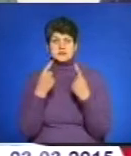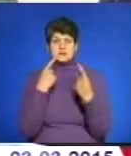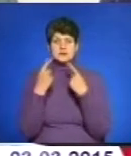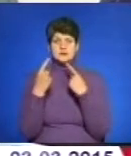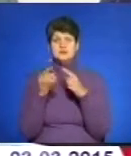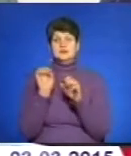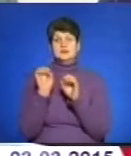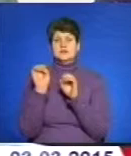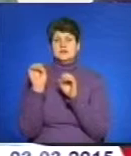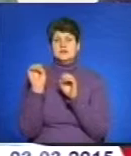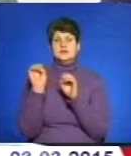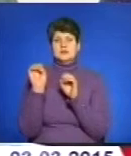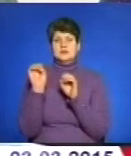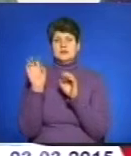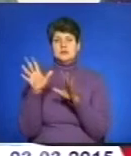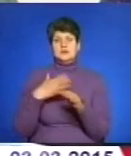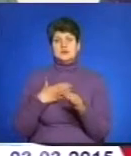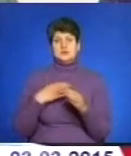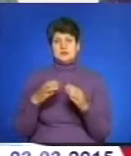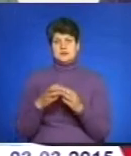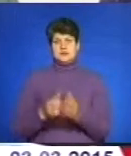наш батальйон.